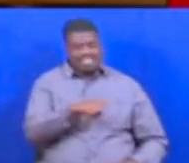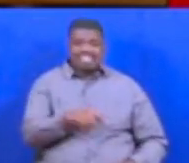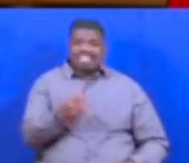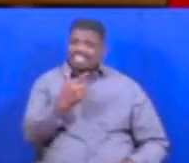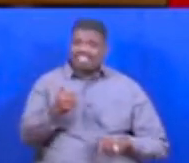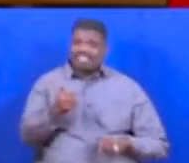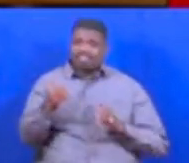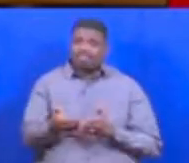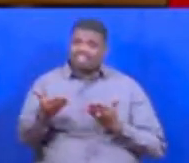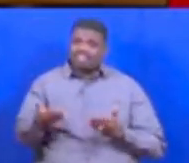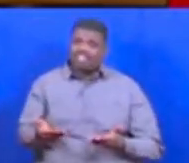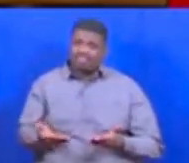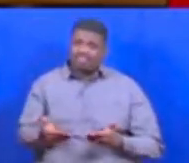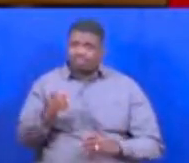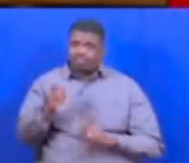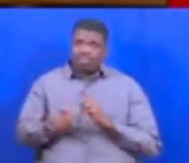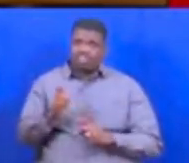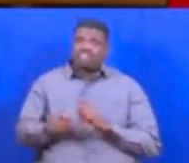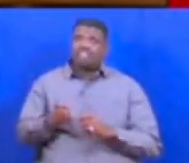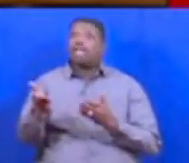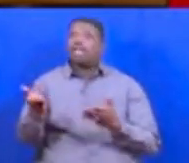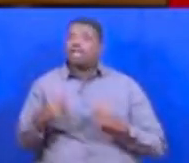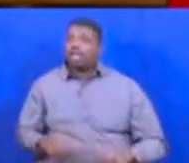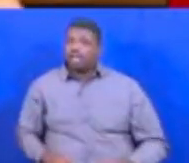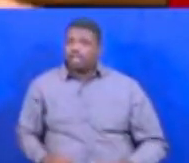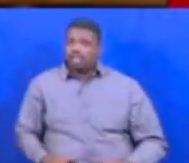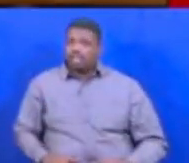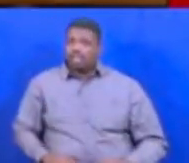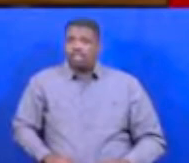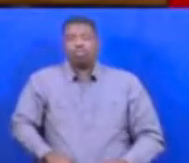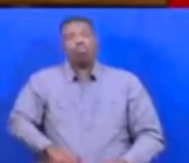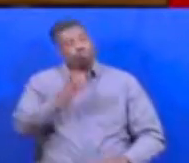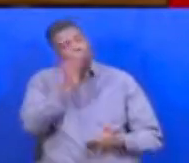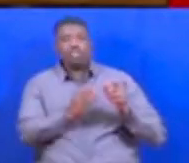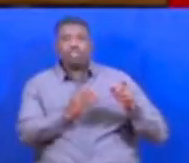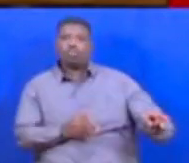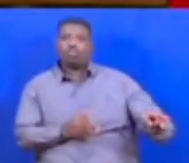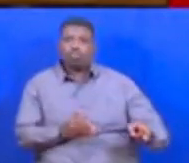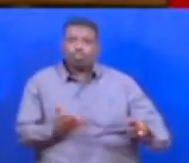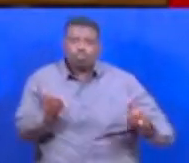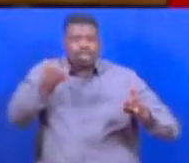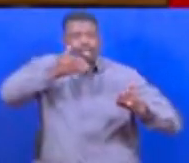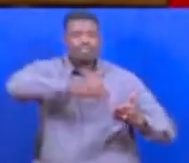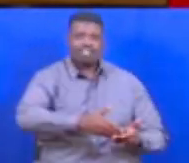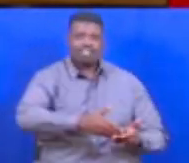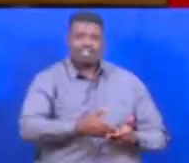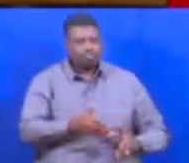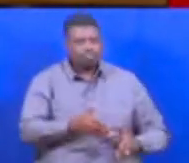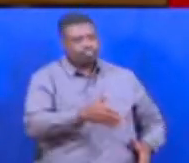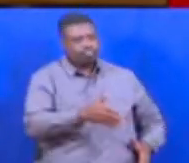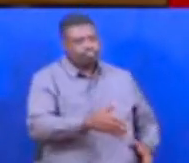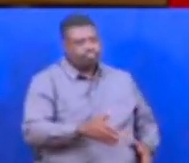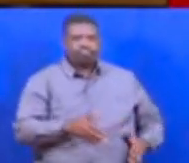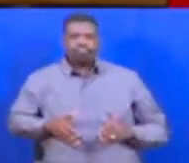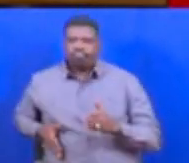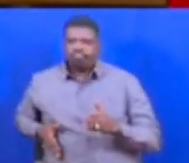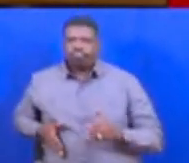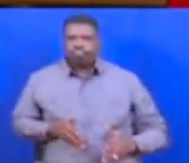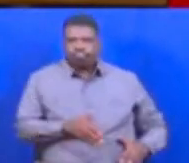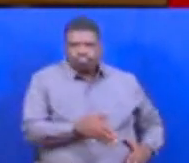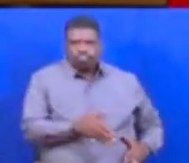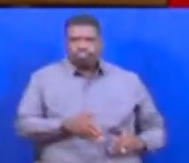mbaka sasa hivi Tunashidana na ukuta Kuhu ndo ukweli Wala tusidanga nyani Unakuenda Unakuta daktari moja